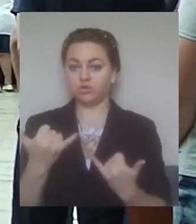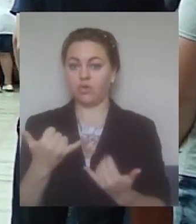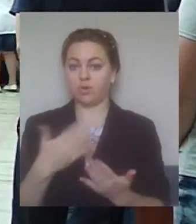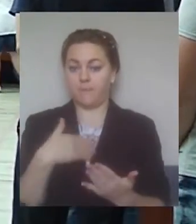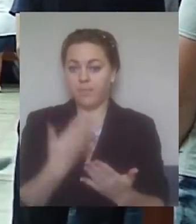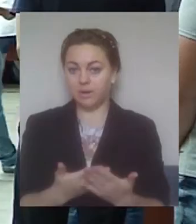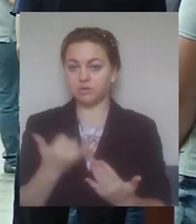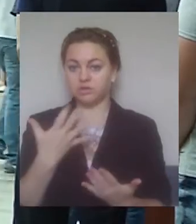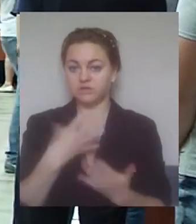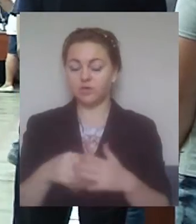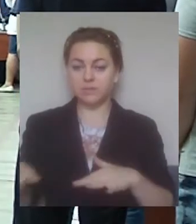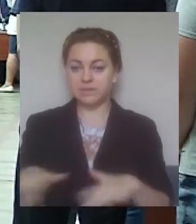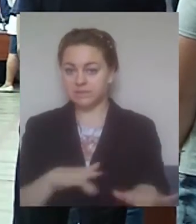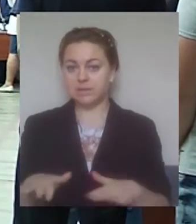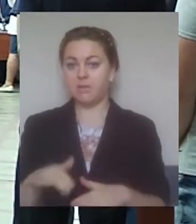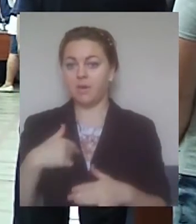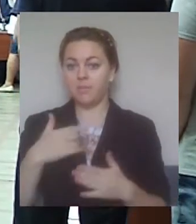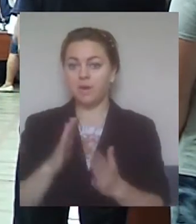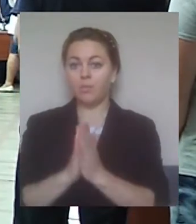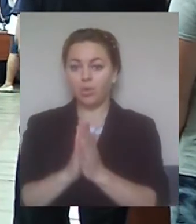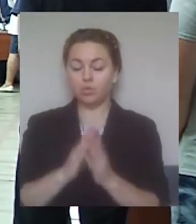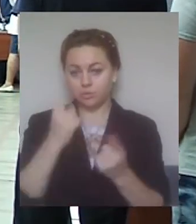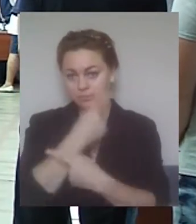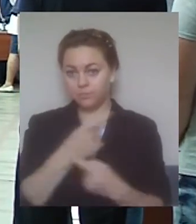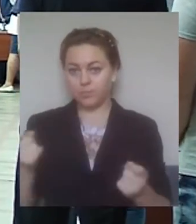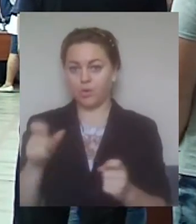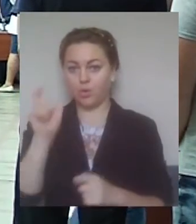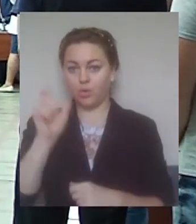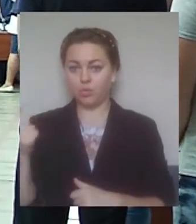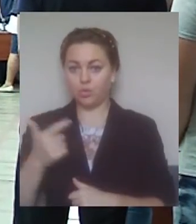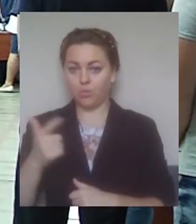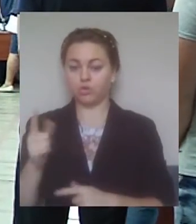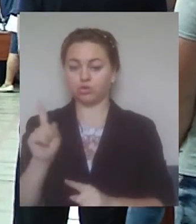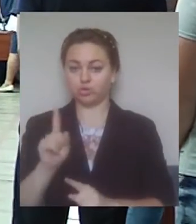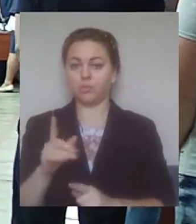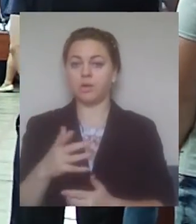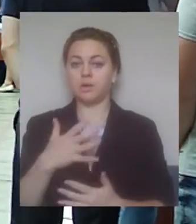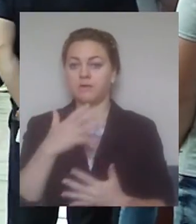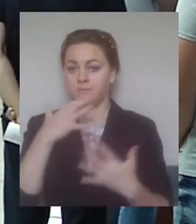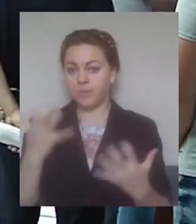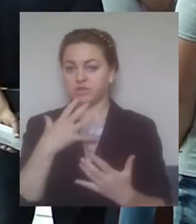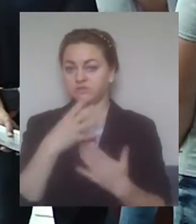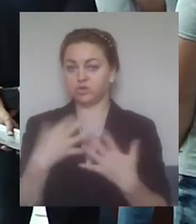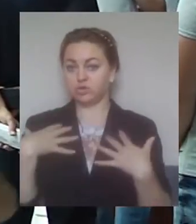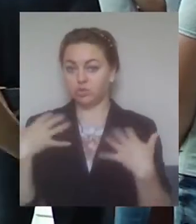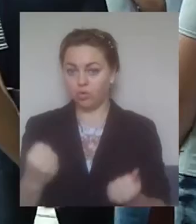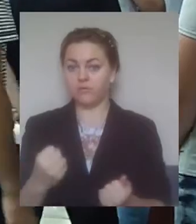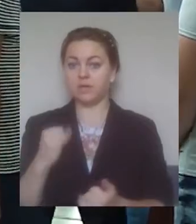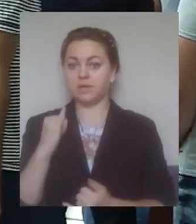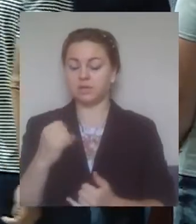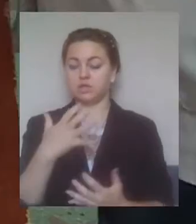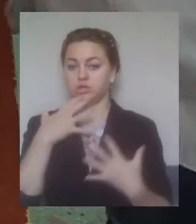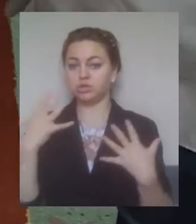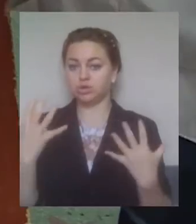закликають громадян до того, щоб свідомо відноситися до свого здоров'я, а також до здоров'я своїх рідних та